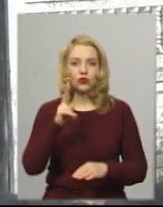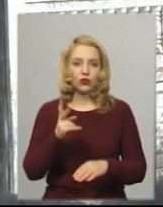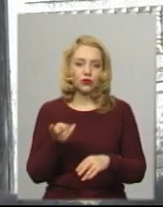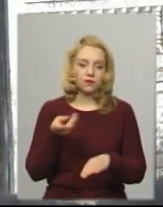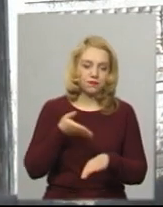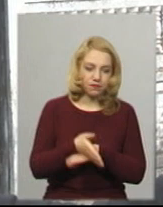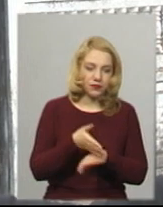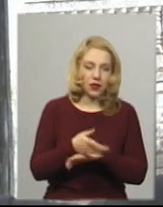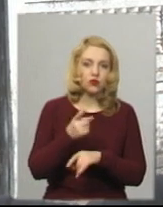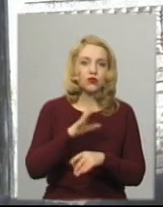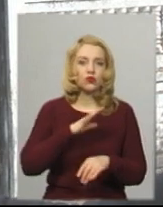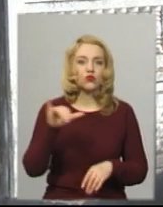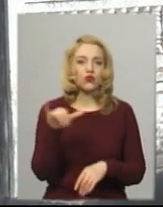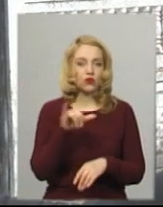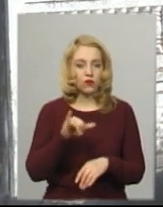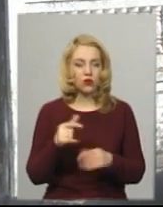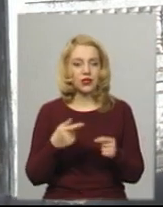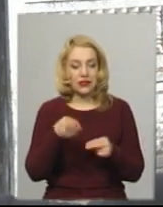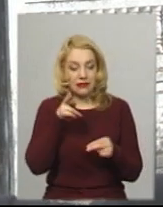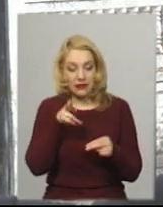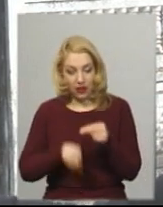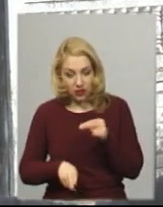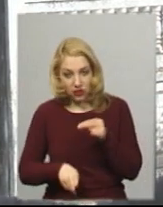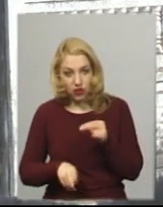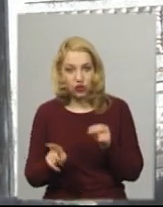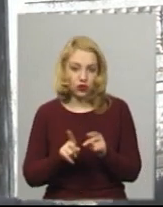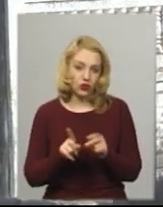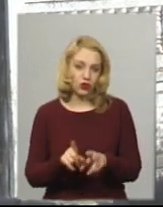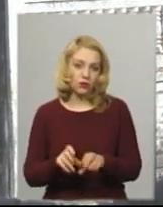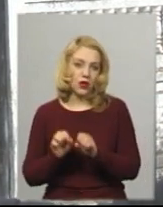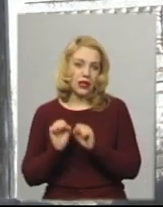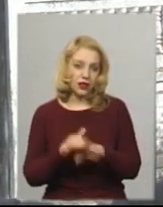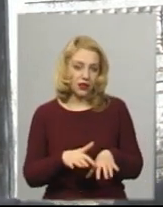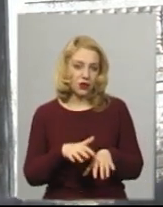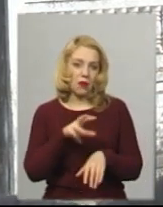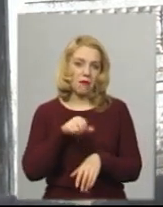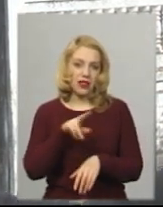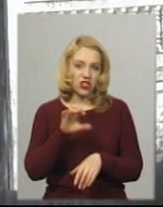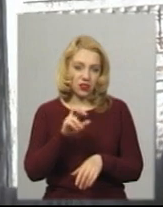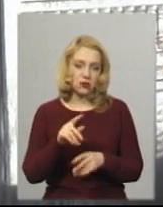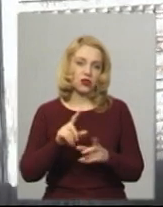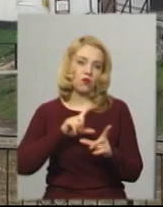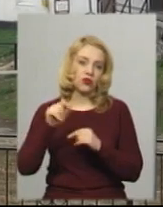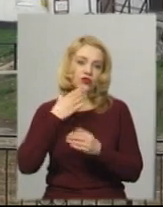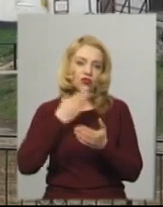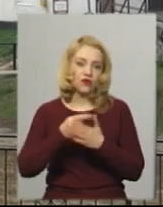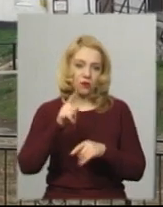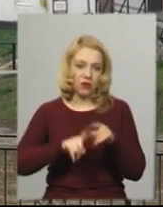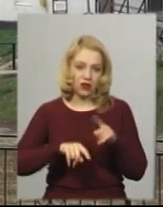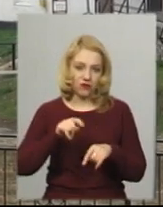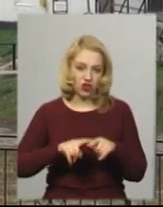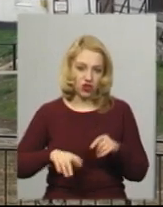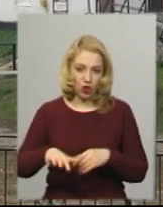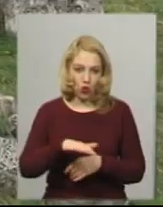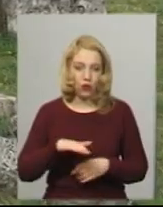суботи, бо це була саме субота для того, щоб залишити Меджибіж і поїхати на час карантину до себе на Батьківщину. Один із